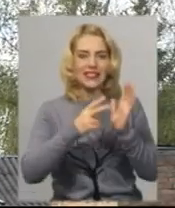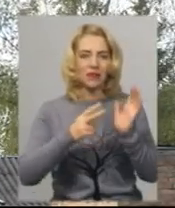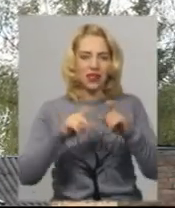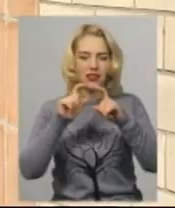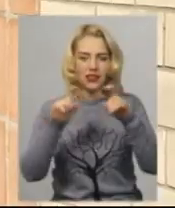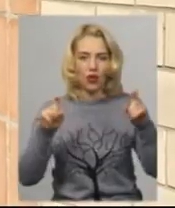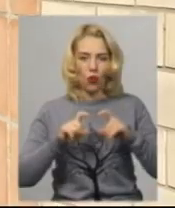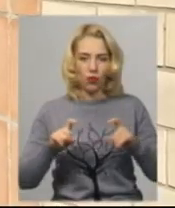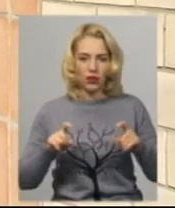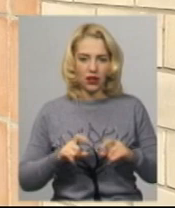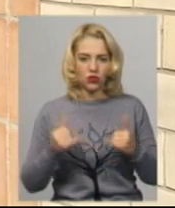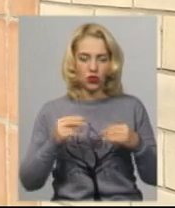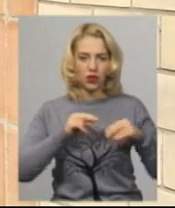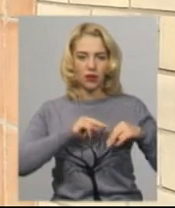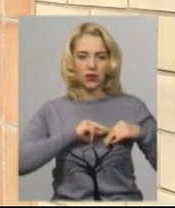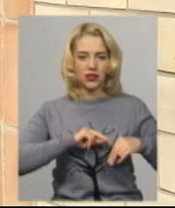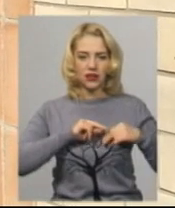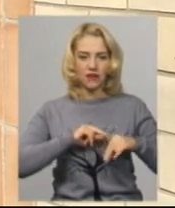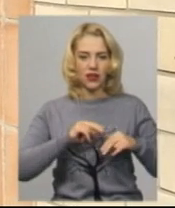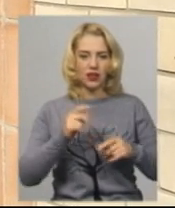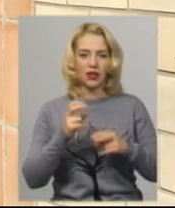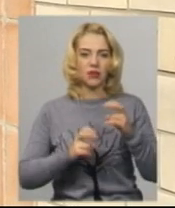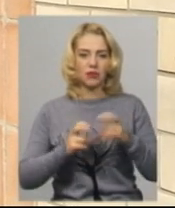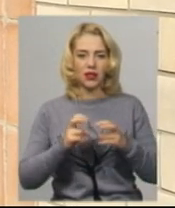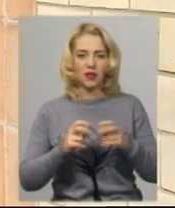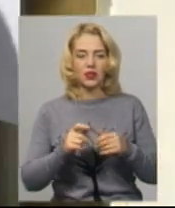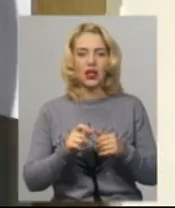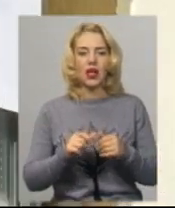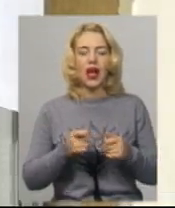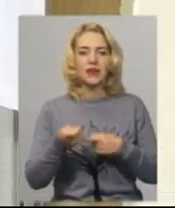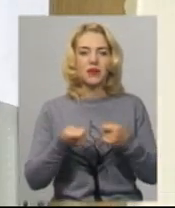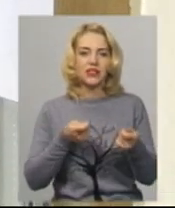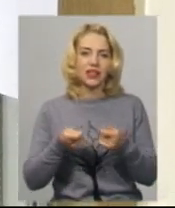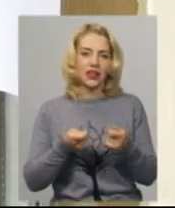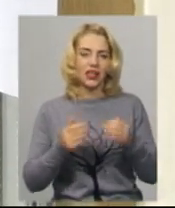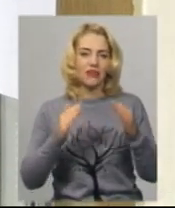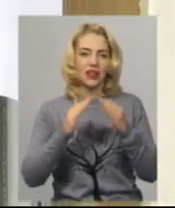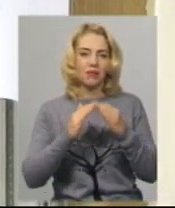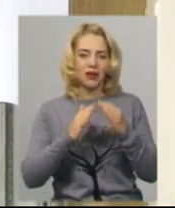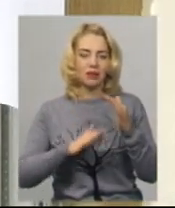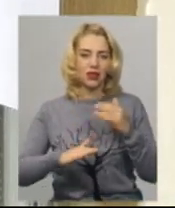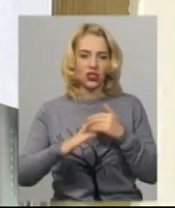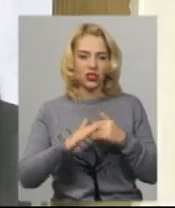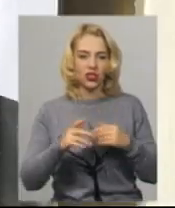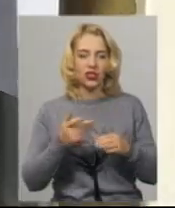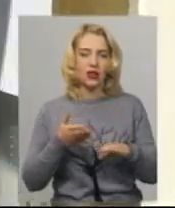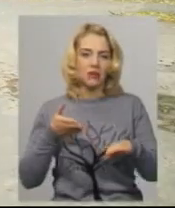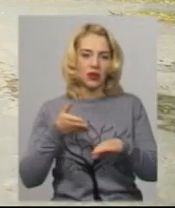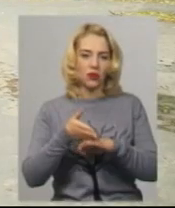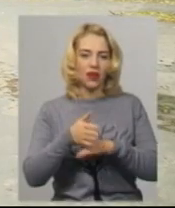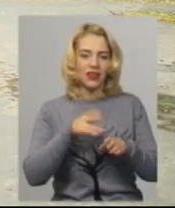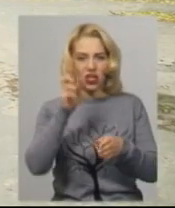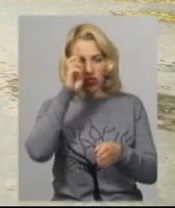Сьогодні, аби працівники підприємства звільнили, зокрема, адміністративне приміщення, до «Шепетівка Енергоінвест» прибули державні виконавці,